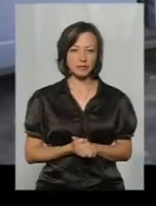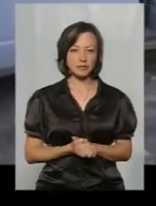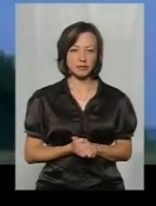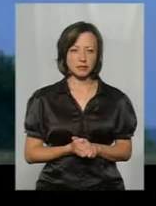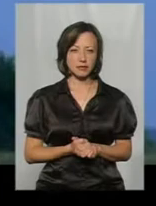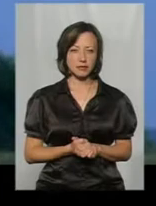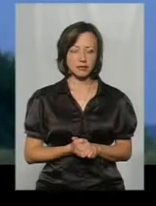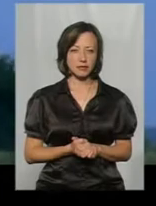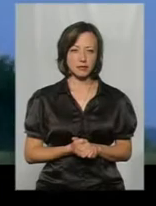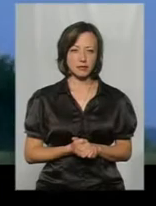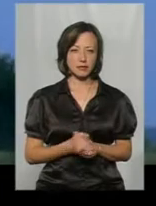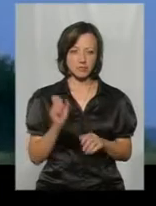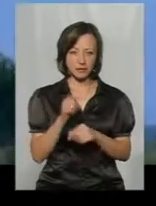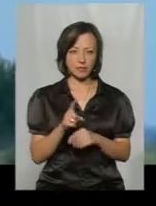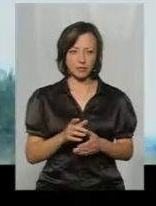Вогонь.